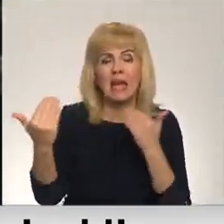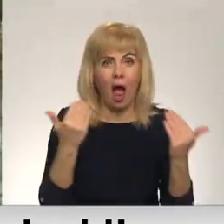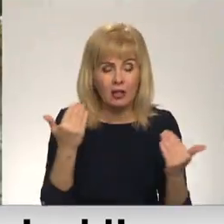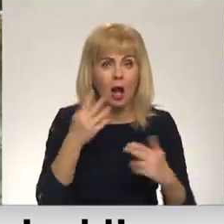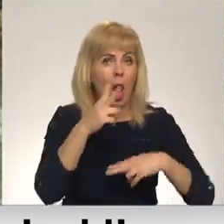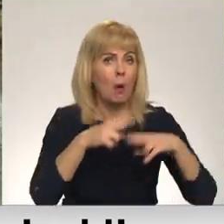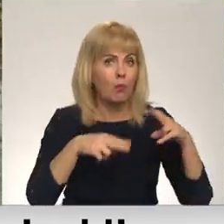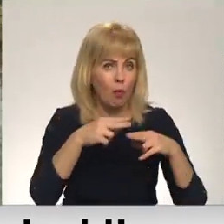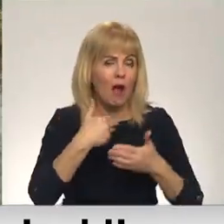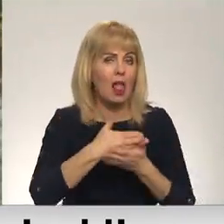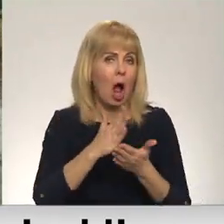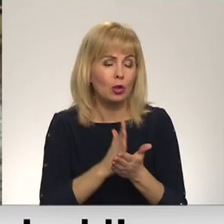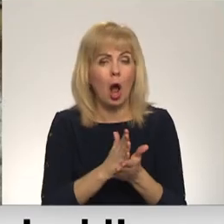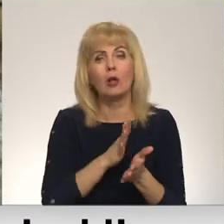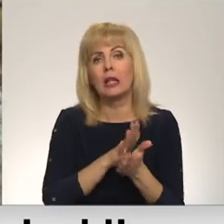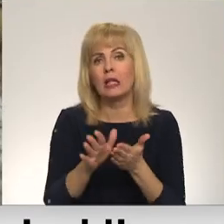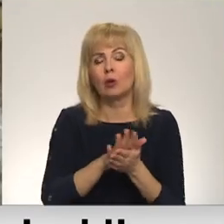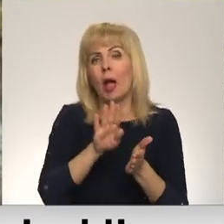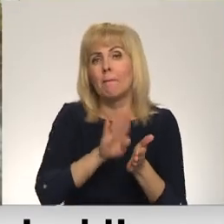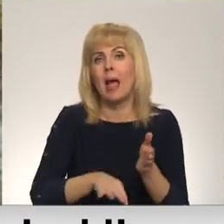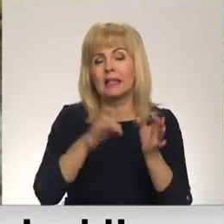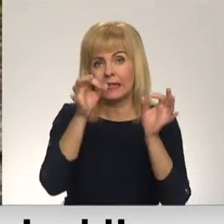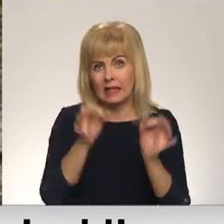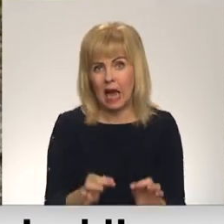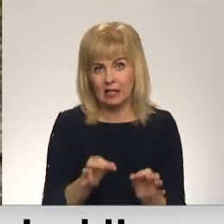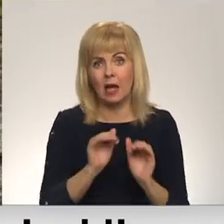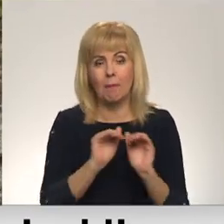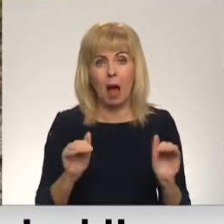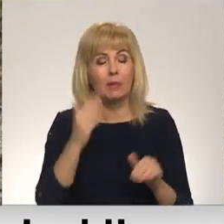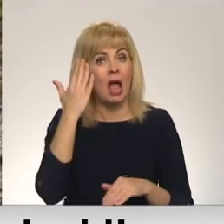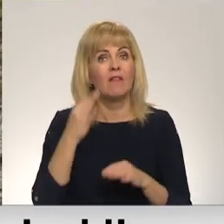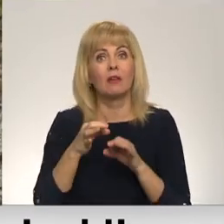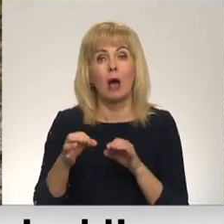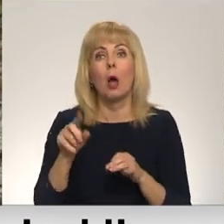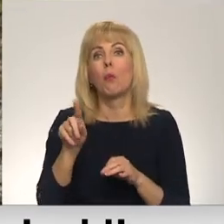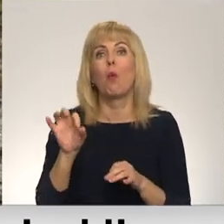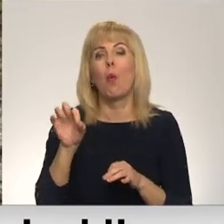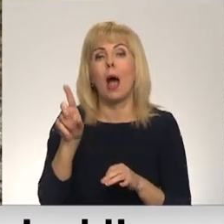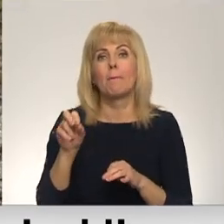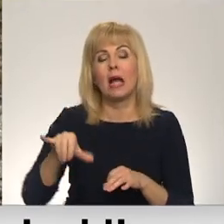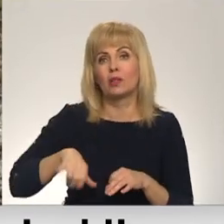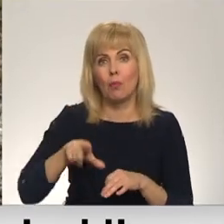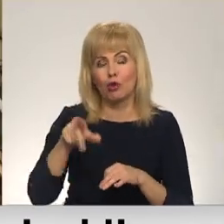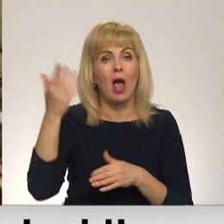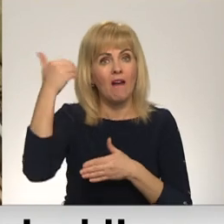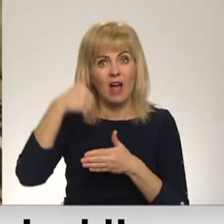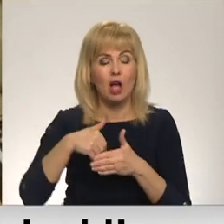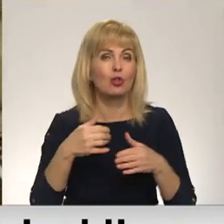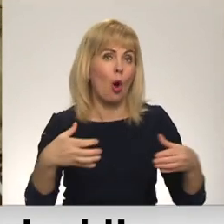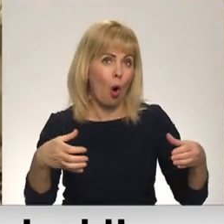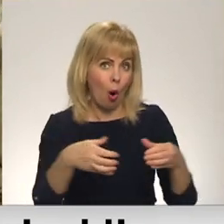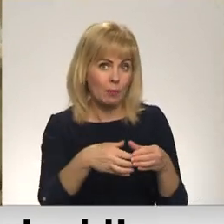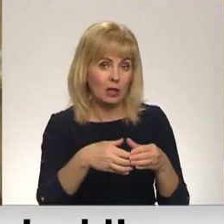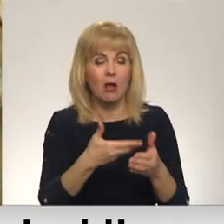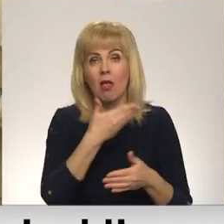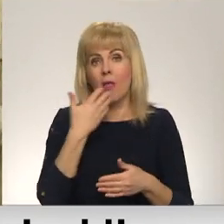būvis vairumā gadījuma tiek lietocis bestiesiska pamata. Arī Ventspils novada popes muižas sēsturiskā kompleksēkās, kas ir